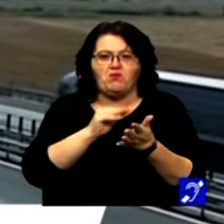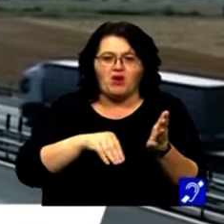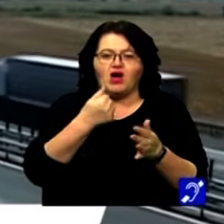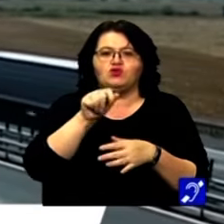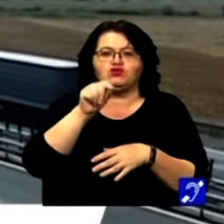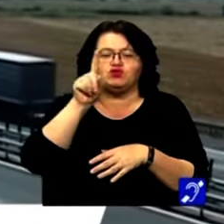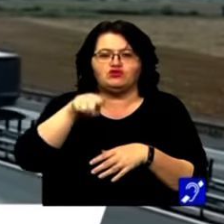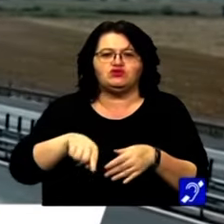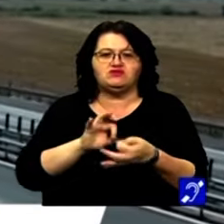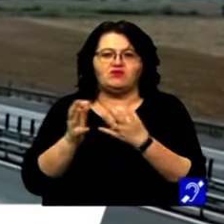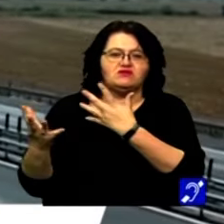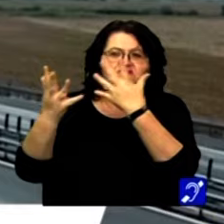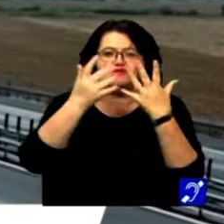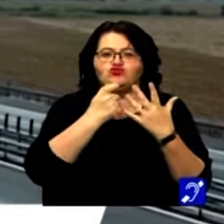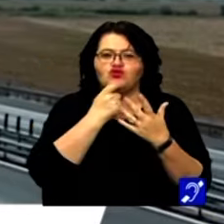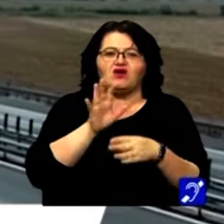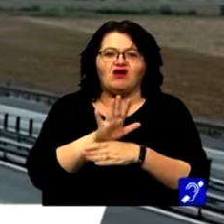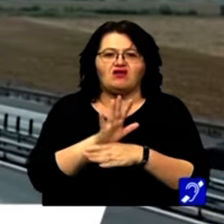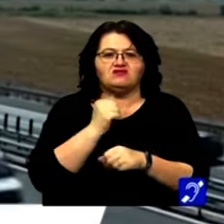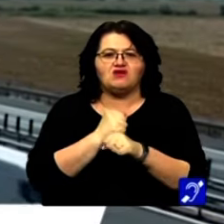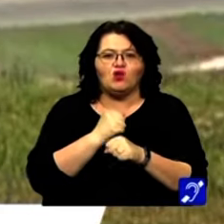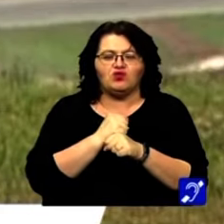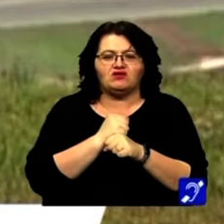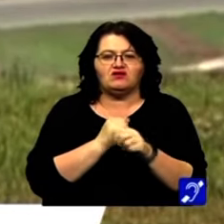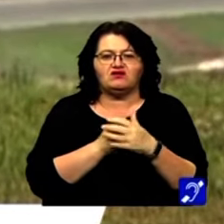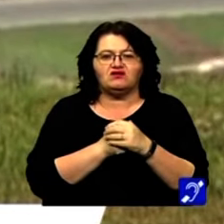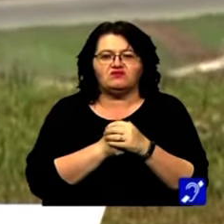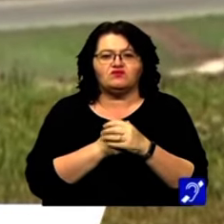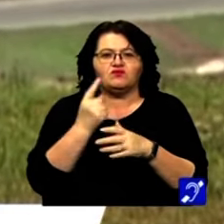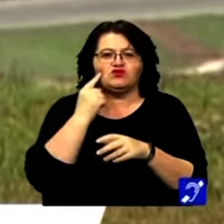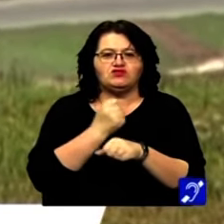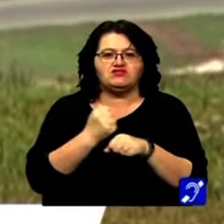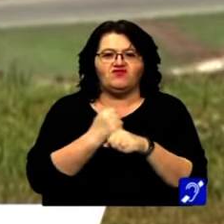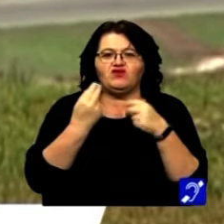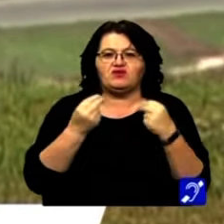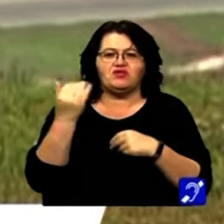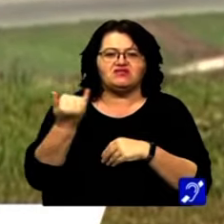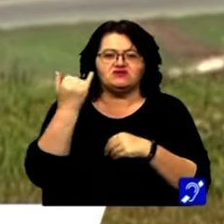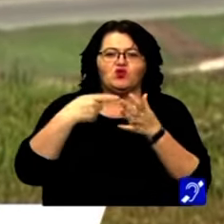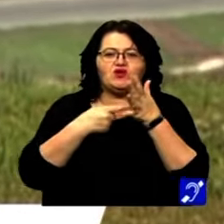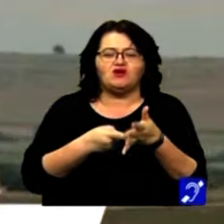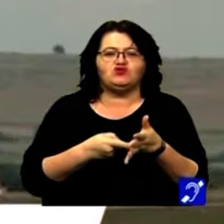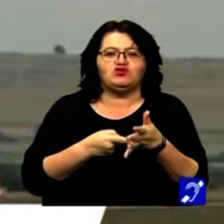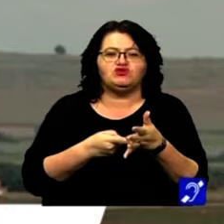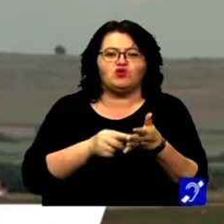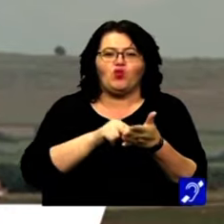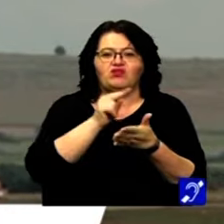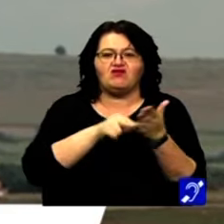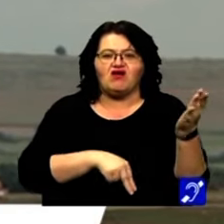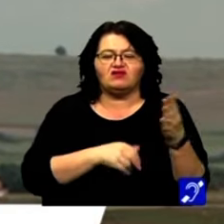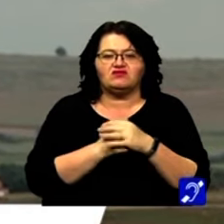de luni, adică 10 ani, este perioada de garanție a lucrărilor. Știți foarte bine istoria acestui contract.